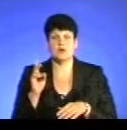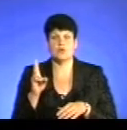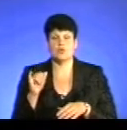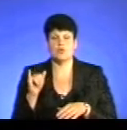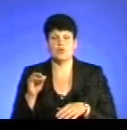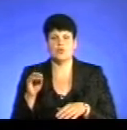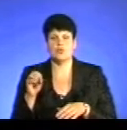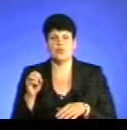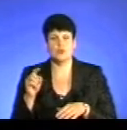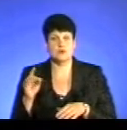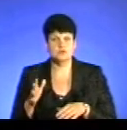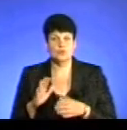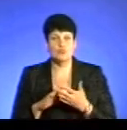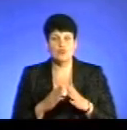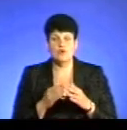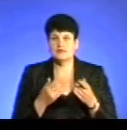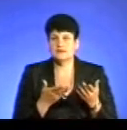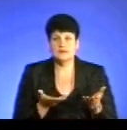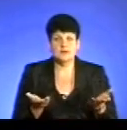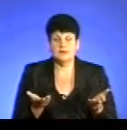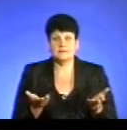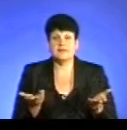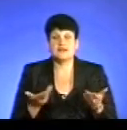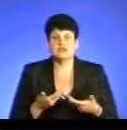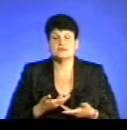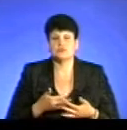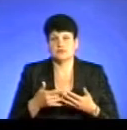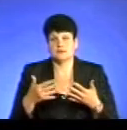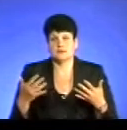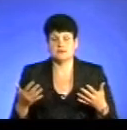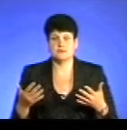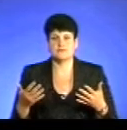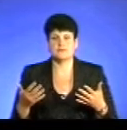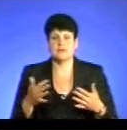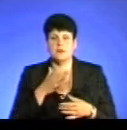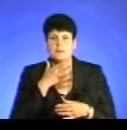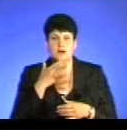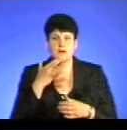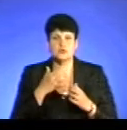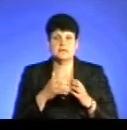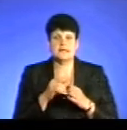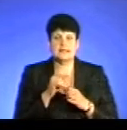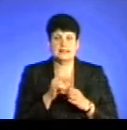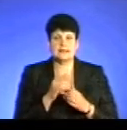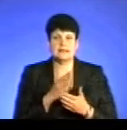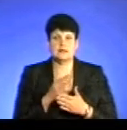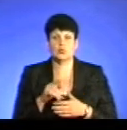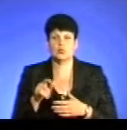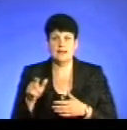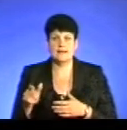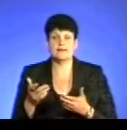тому що умови такі, де вони проживають і так далі. ще багато серед них людей,